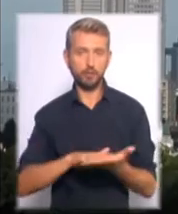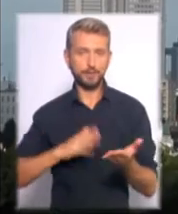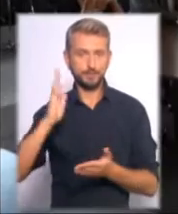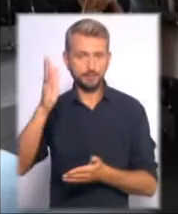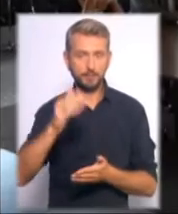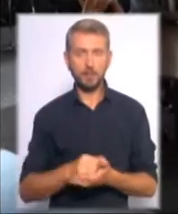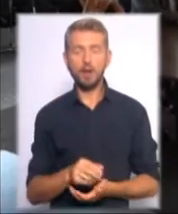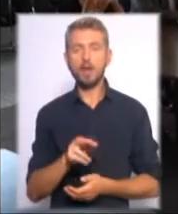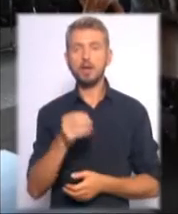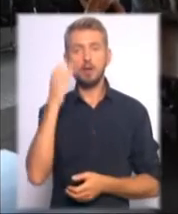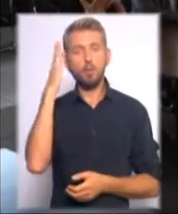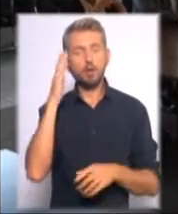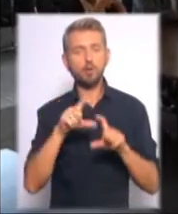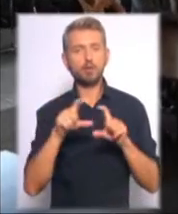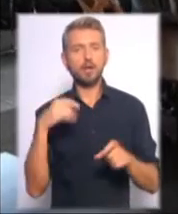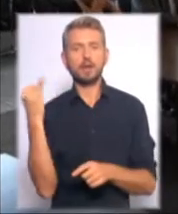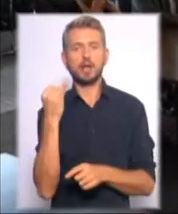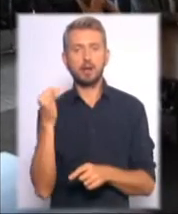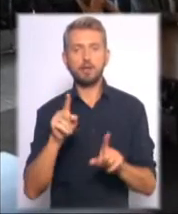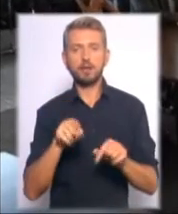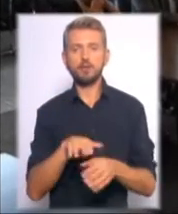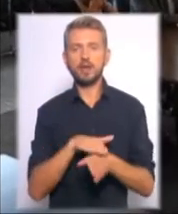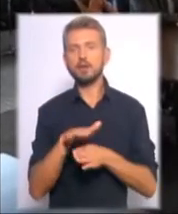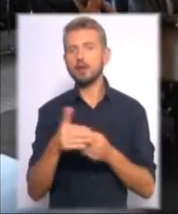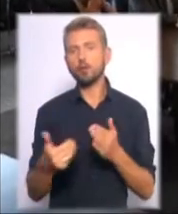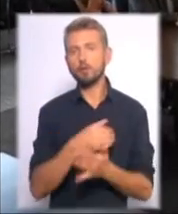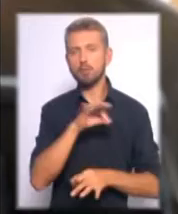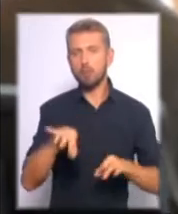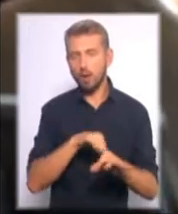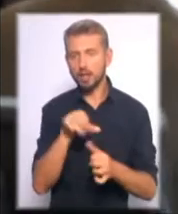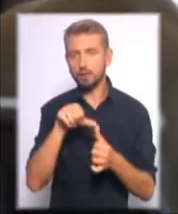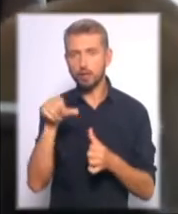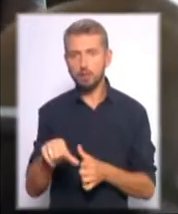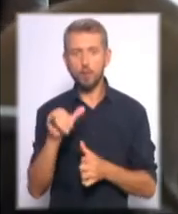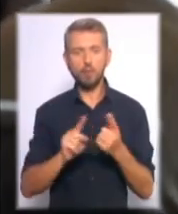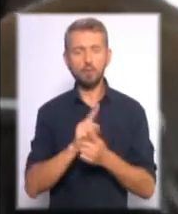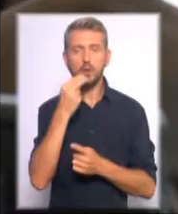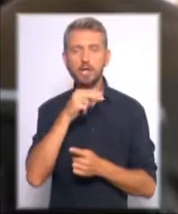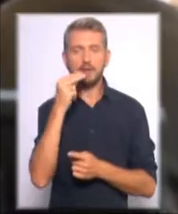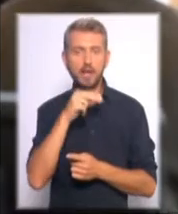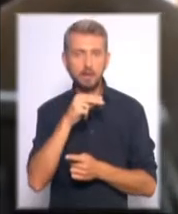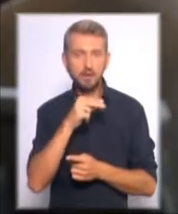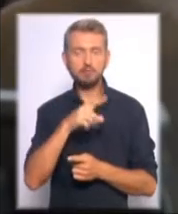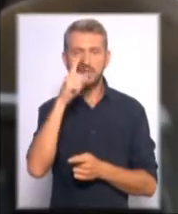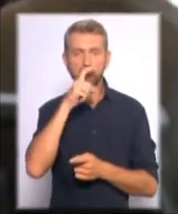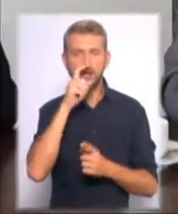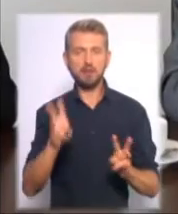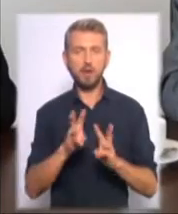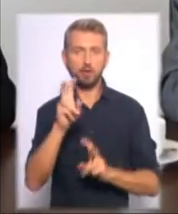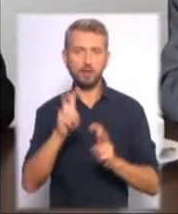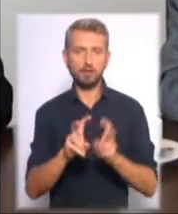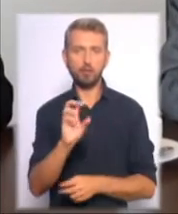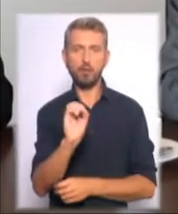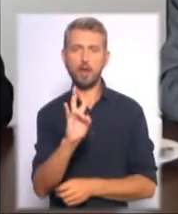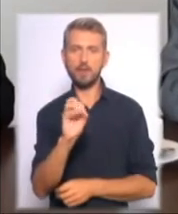Японська корпорація зацікавлена також у реалізації нових проєктів, зокрема у модернізації сміттєспалювального заводу «Енергія»,